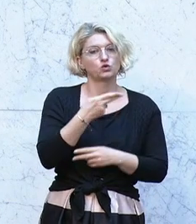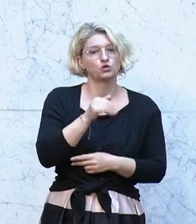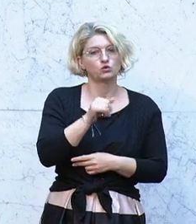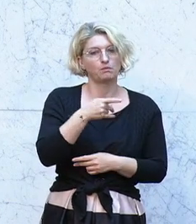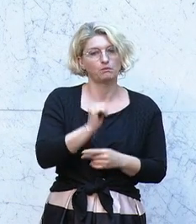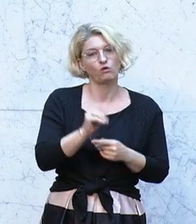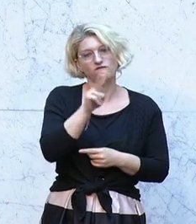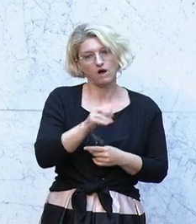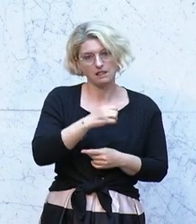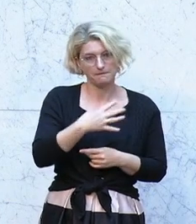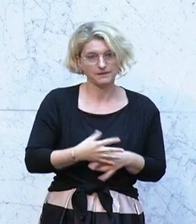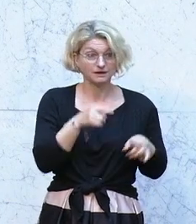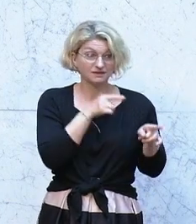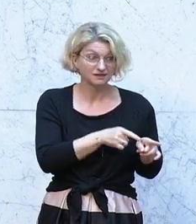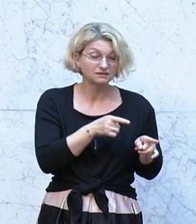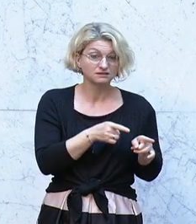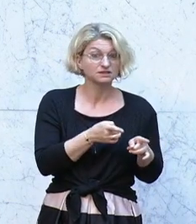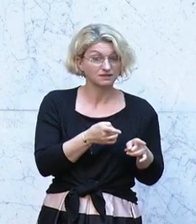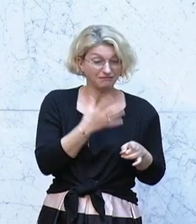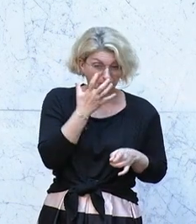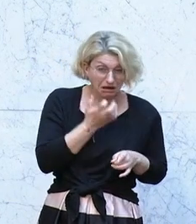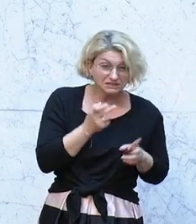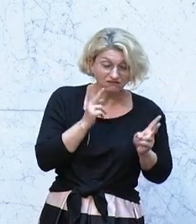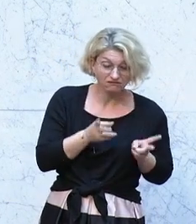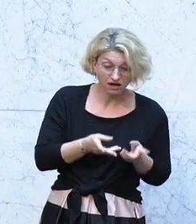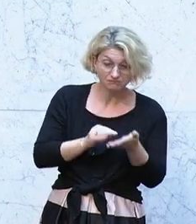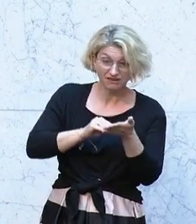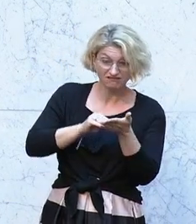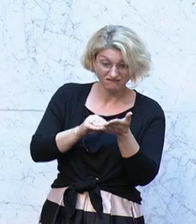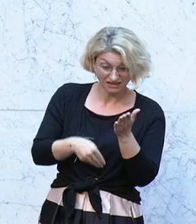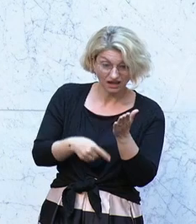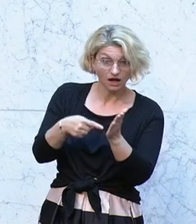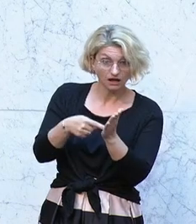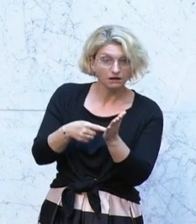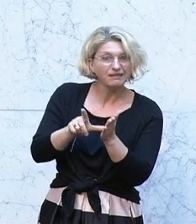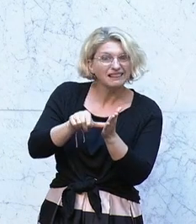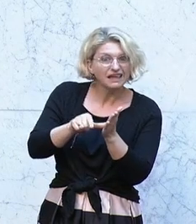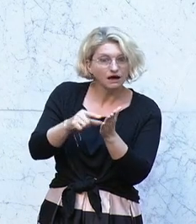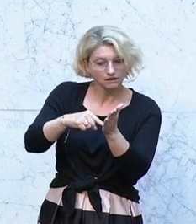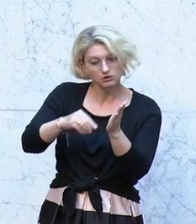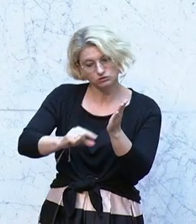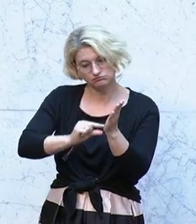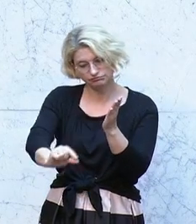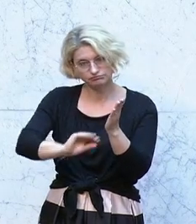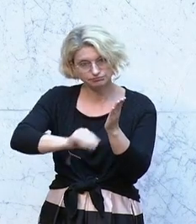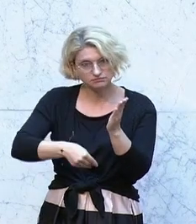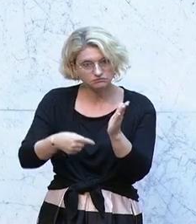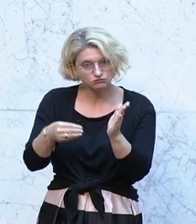ernsthaft in einem Bitte-Blanko-Kredit-Vertrag vermerkt hat, als Begründung für den Kredit,